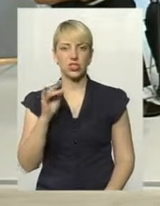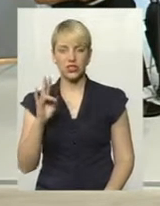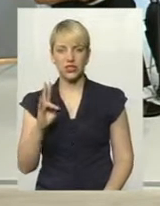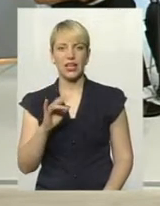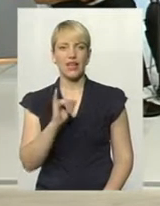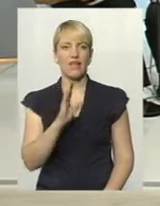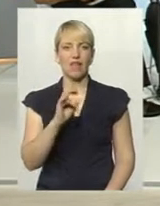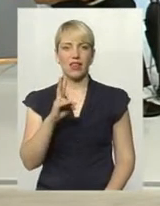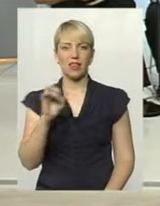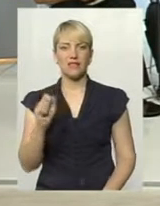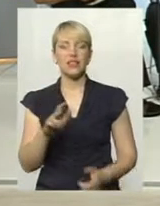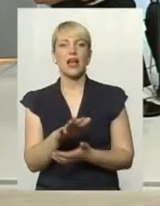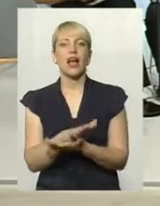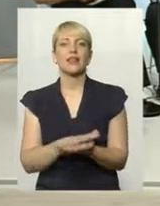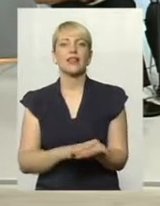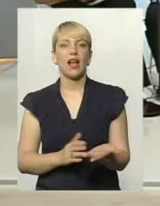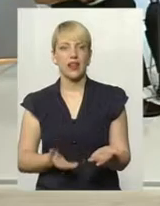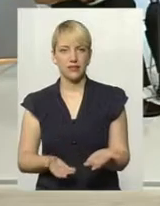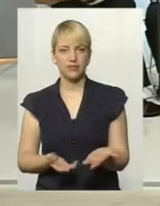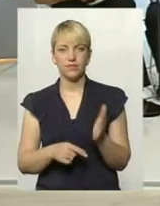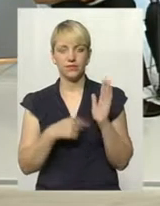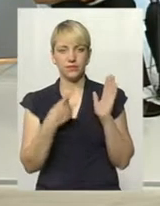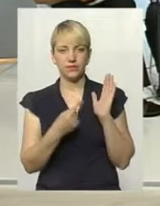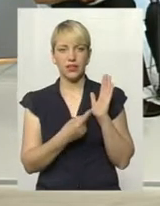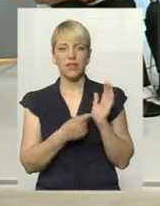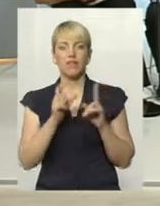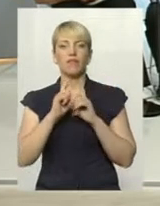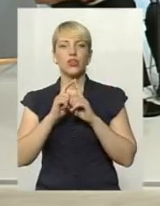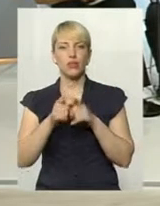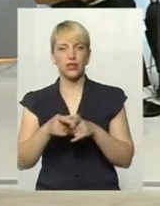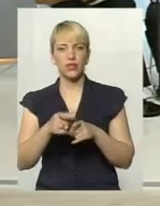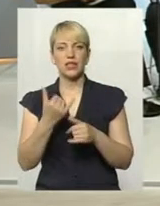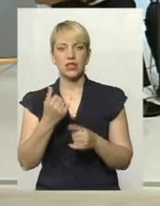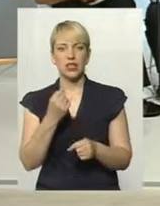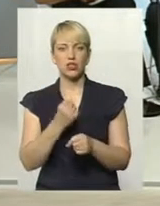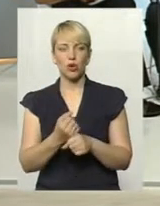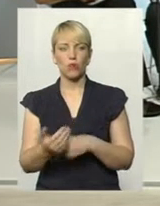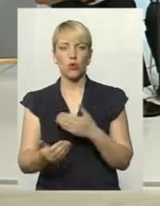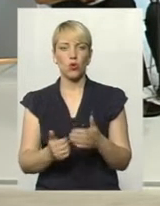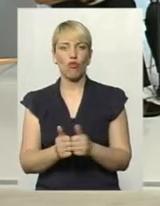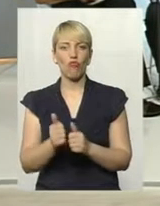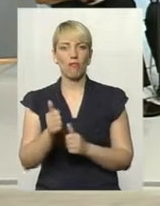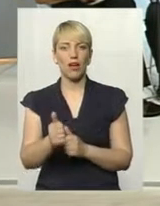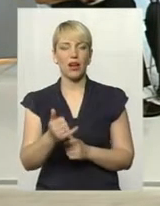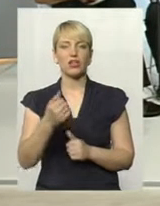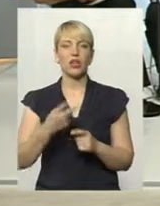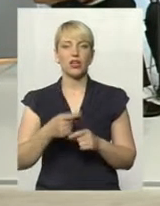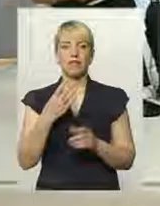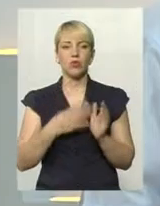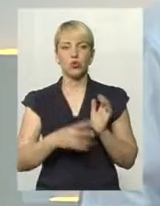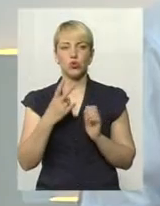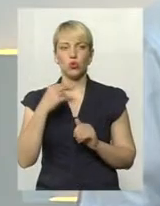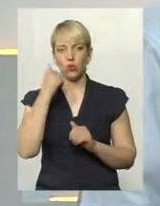десь. А далі? Відповідаю. Зараз зроблений крок вперед. З 92-го року у нас була відсутня